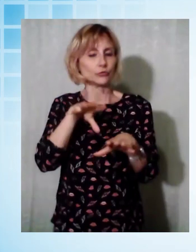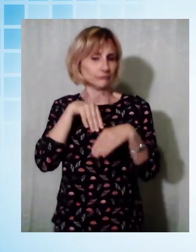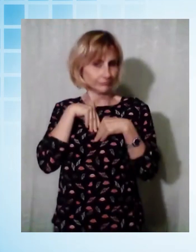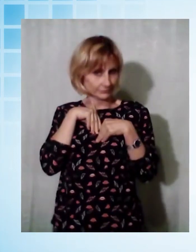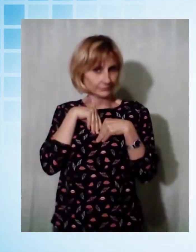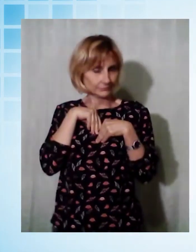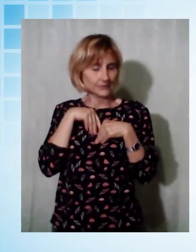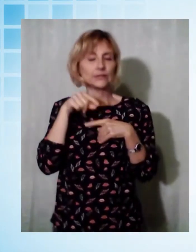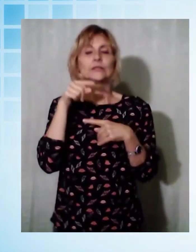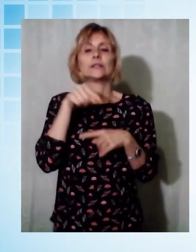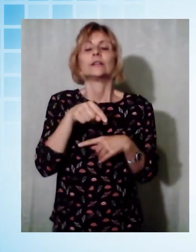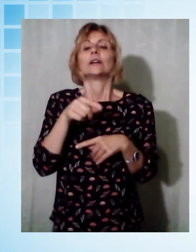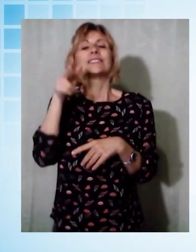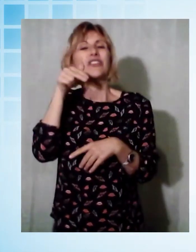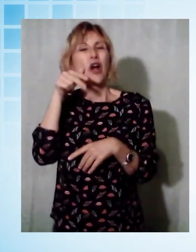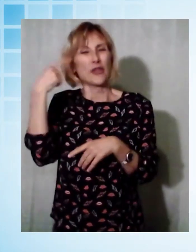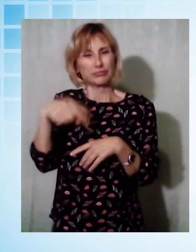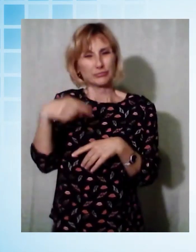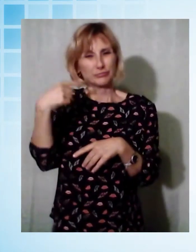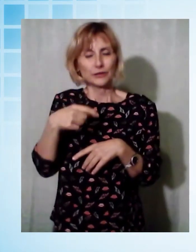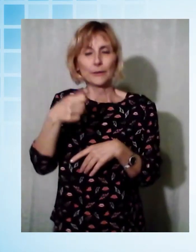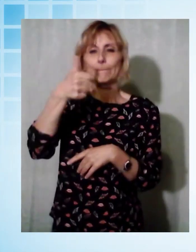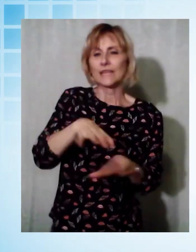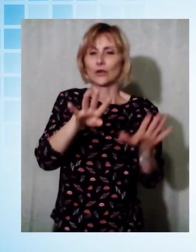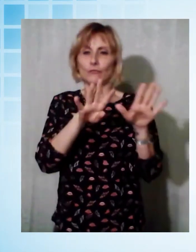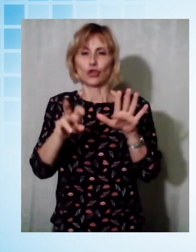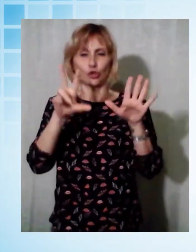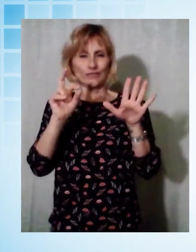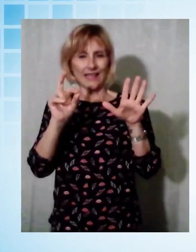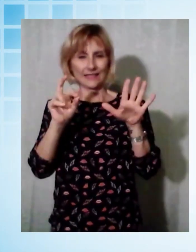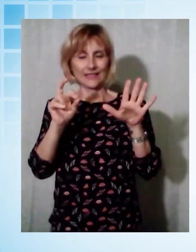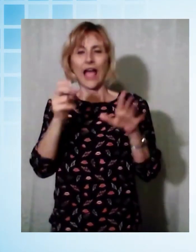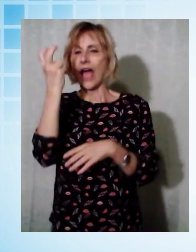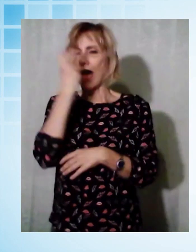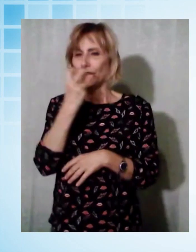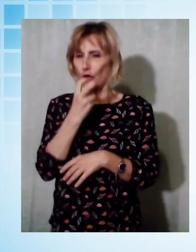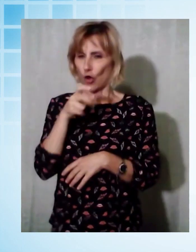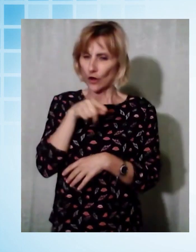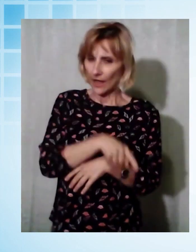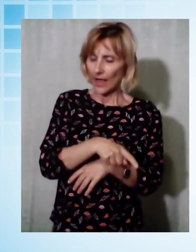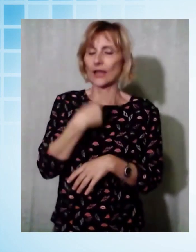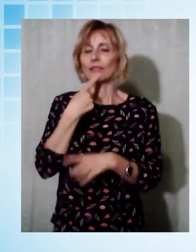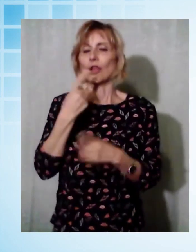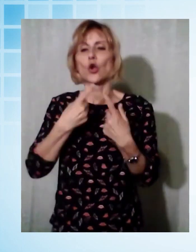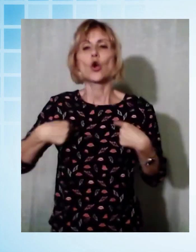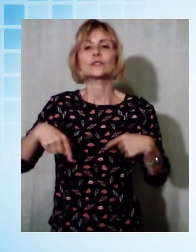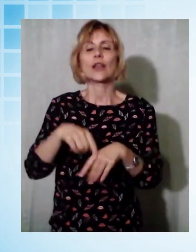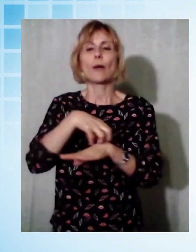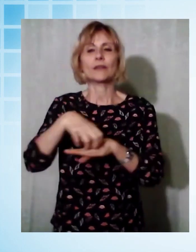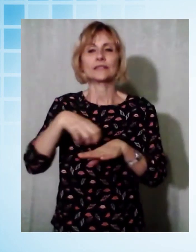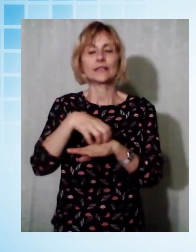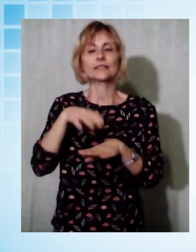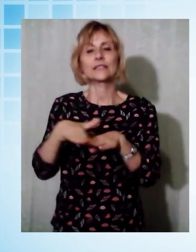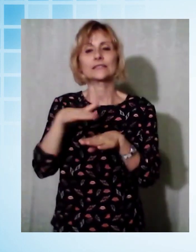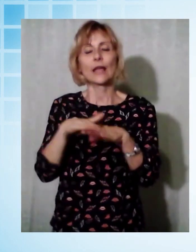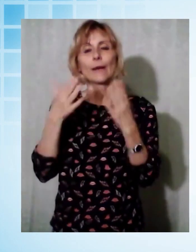1980, Rose Simi è avvocato e attualmente nel Consiglio di Amministrazione di Sistema Ambiente. Dal 2015